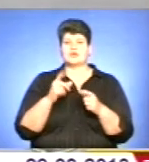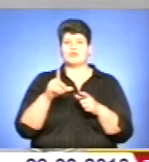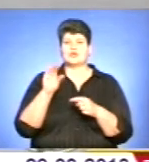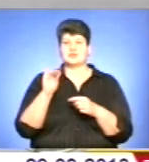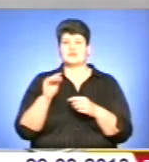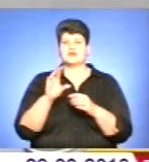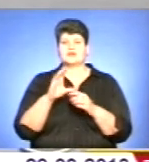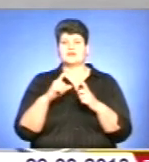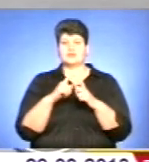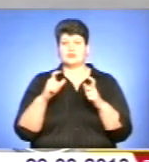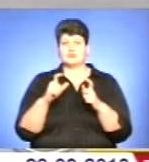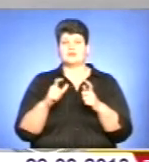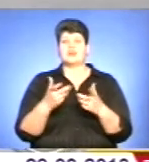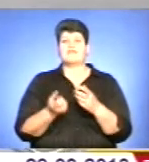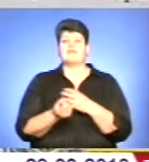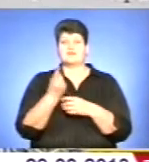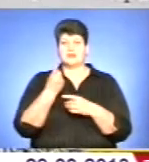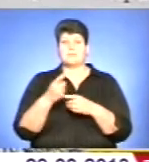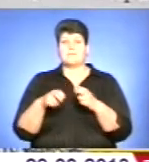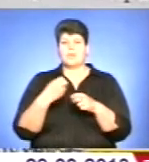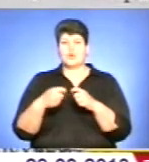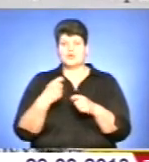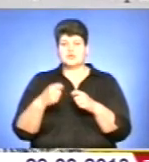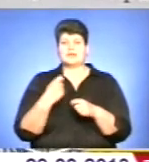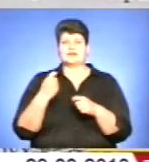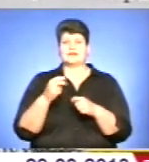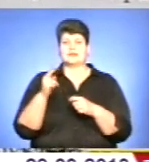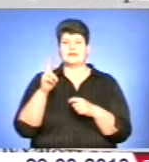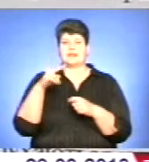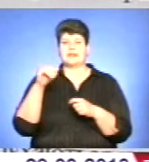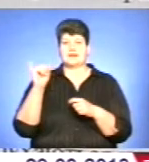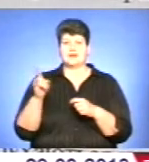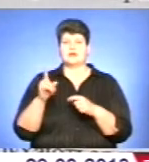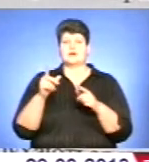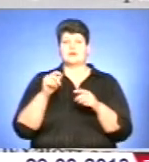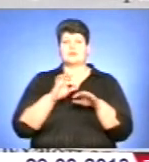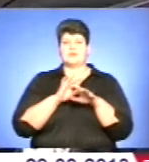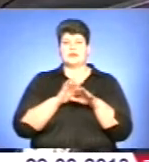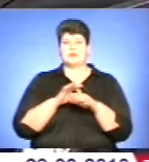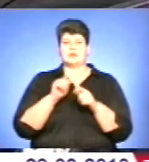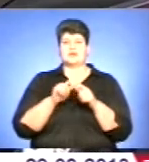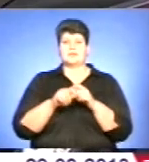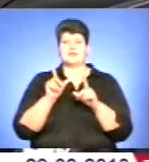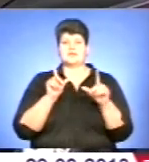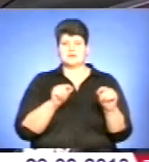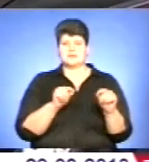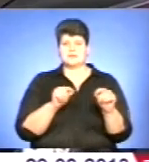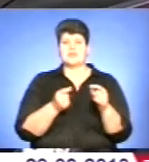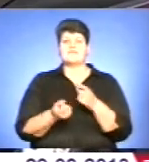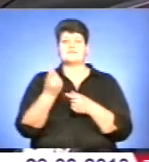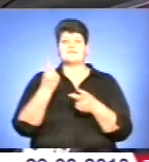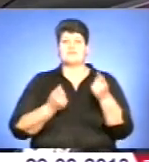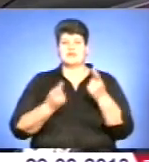виявити порушників правил громадських перевезень, співробітники УДАІ провели операцію «Перевізник». Виявлено працівниками